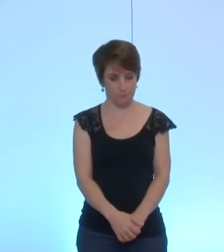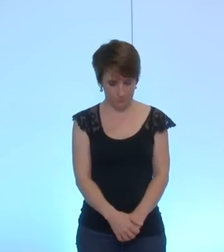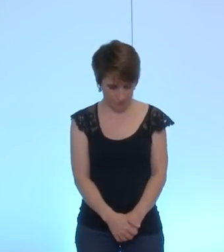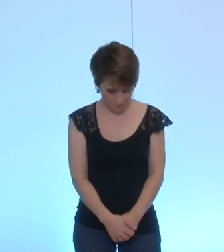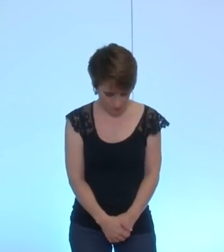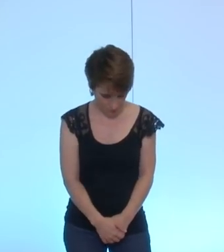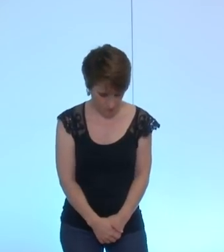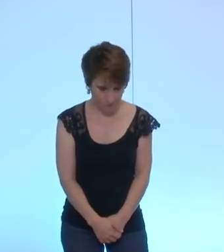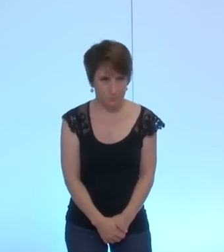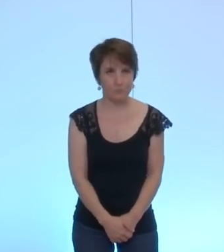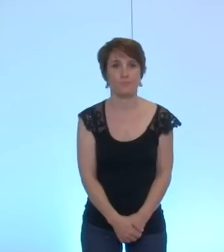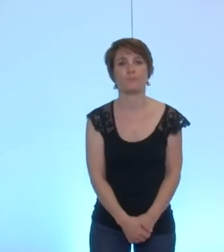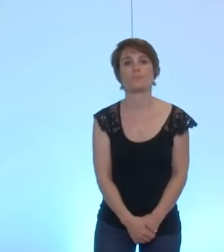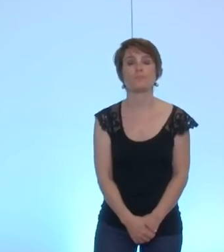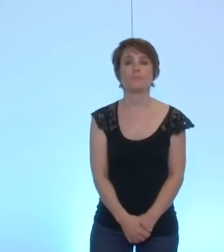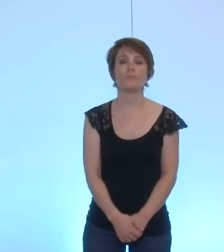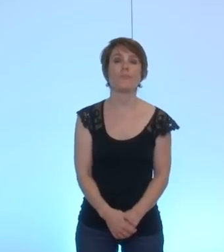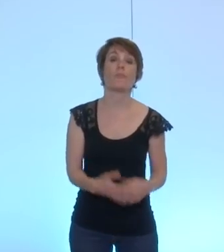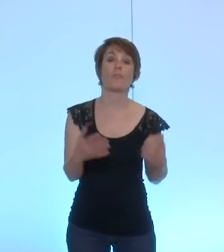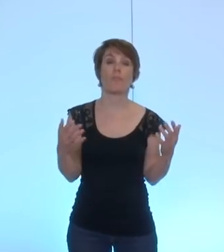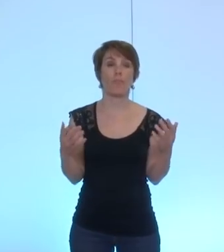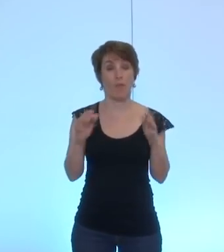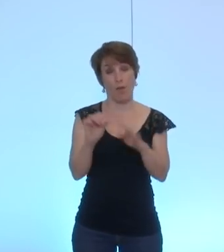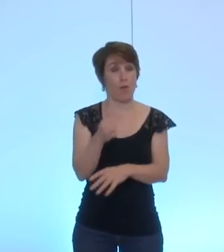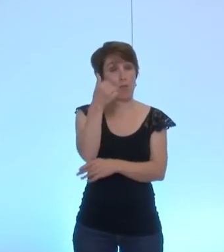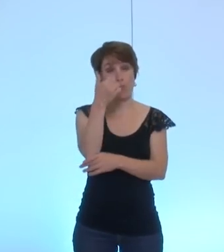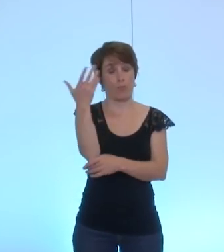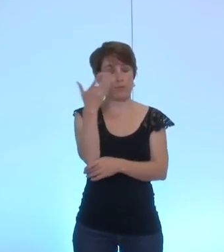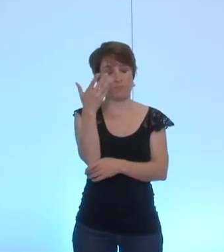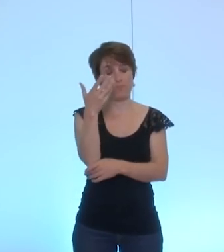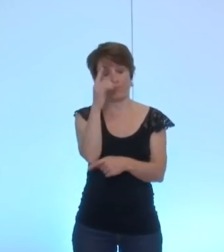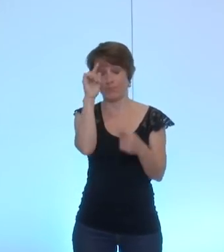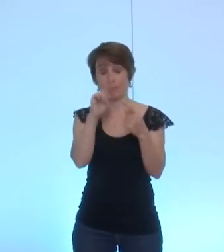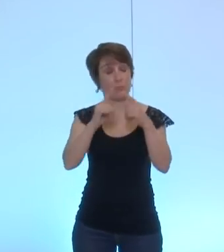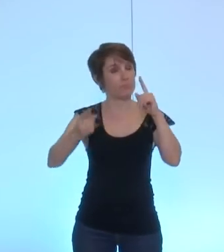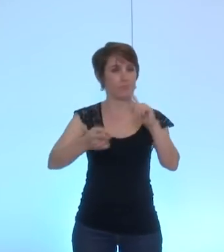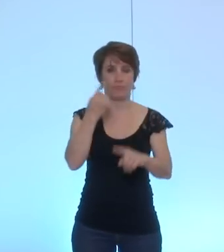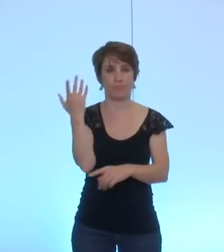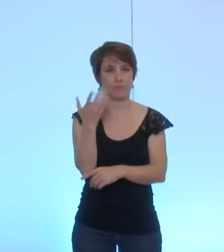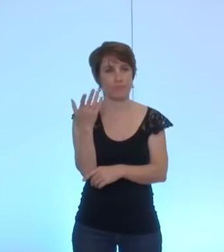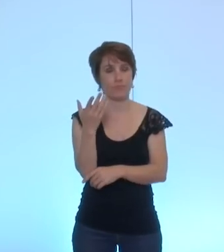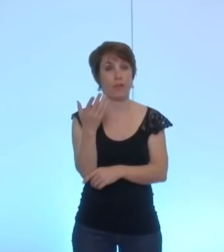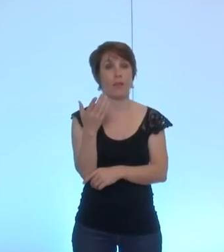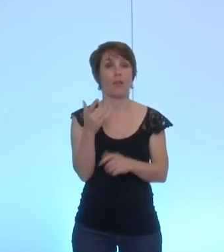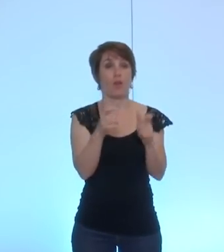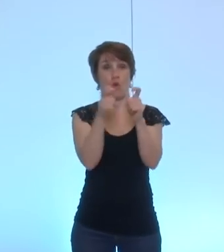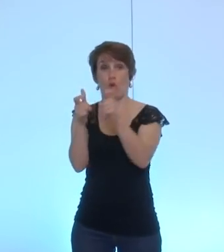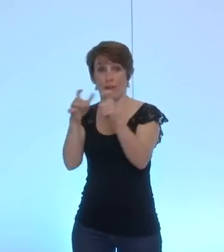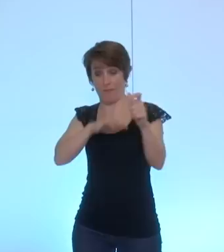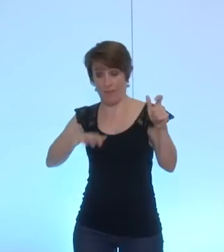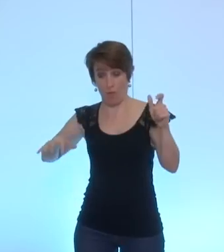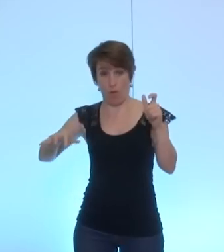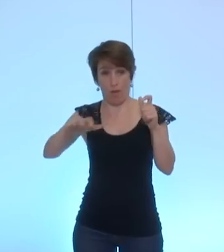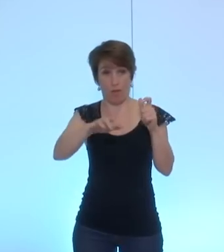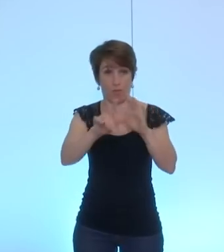il faut d'abord souligner un point essentiel les collectivités locales n'ont pas vocation